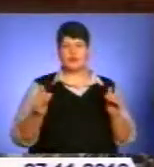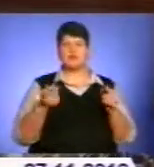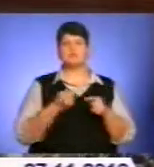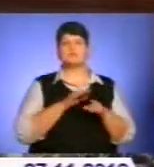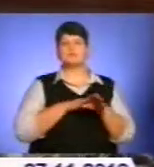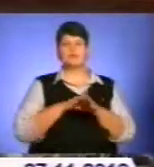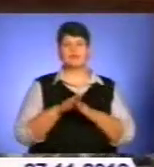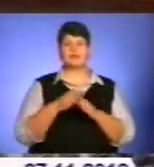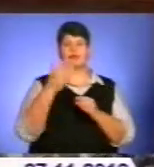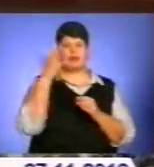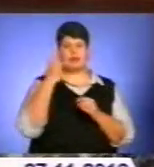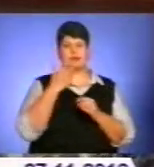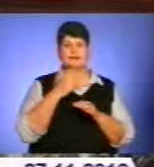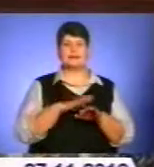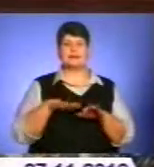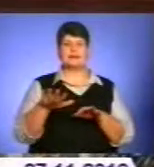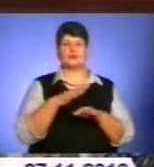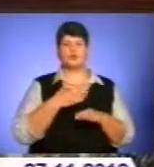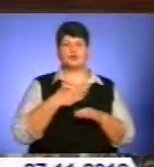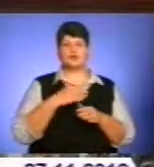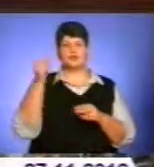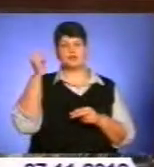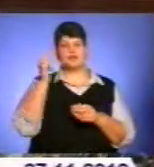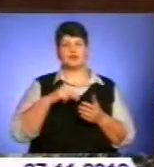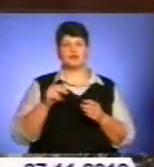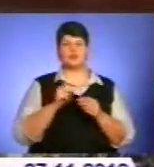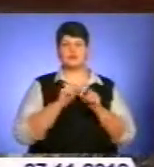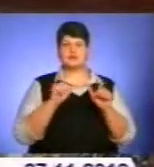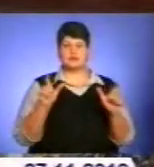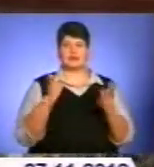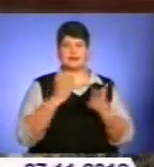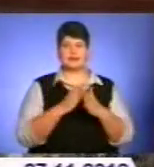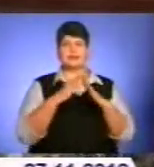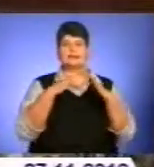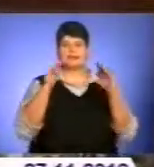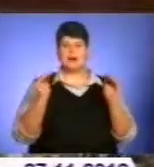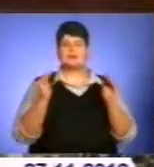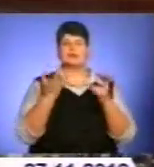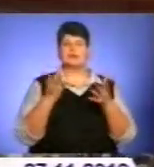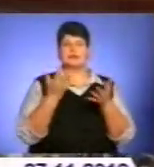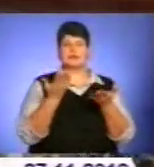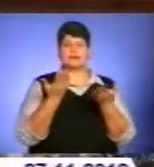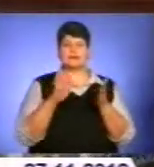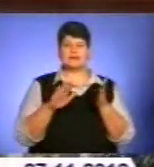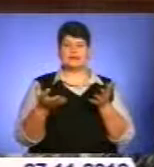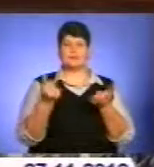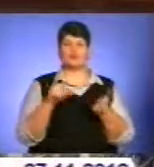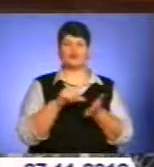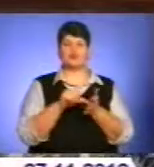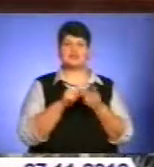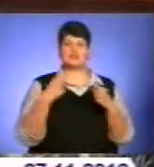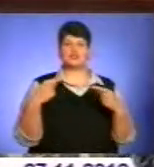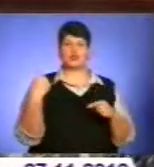на території нашого навчального закладу відбувається табір, в якому участь беруть дітки навіть з інших областей